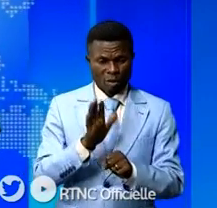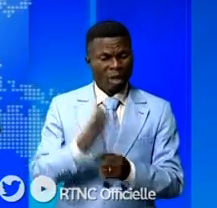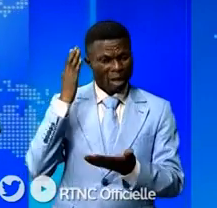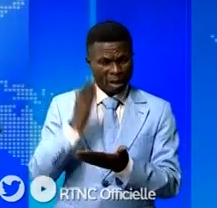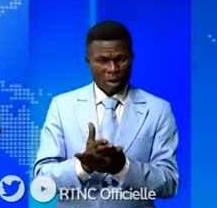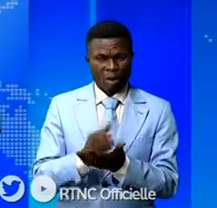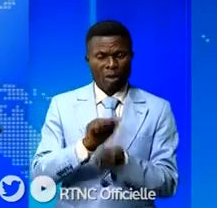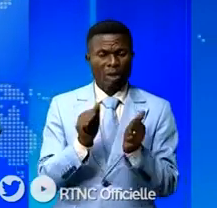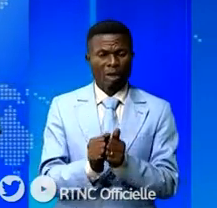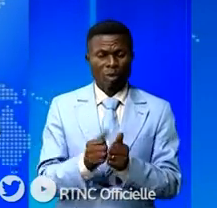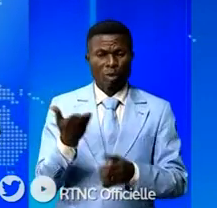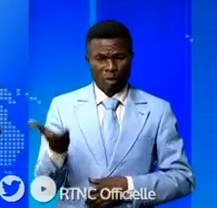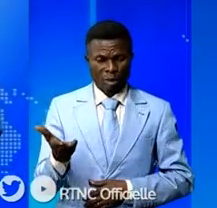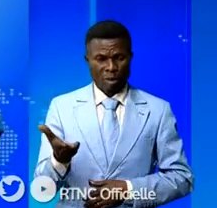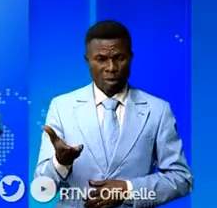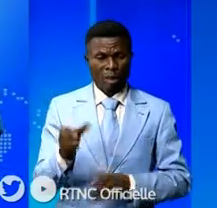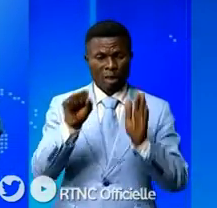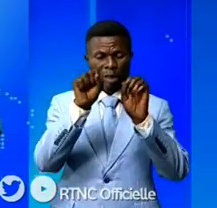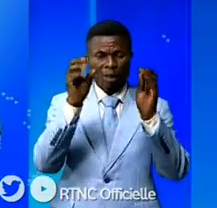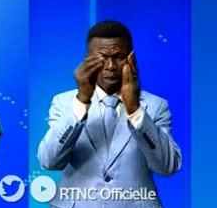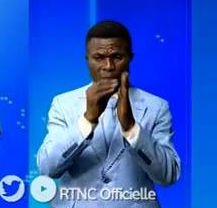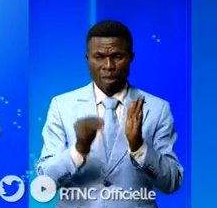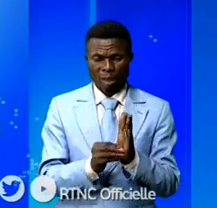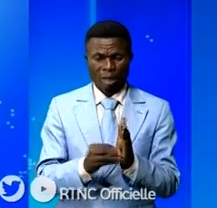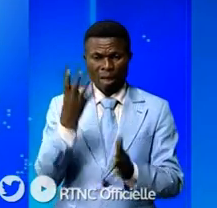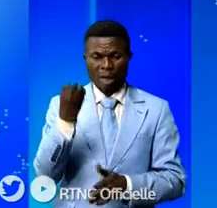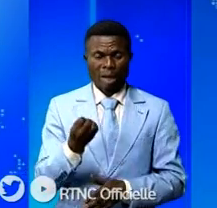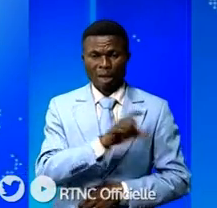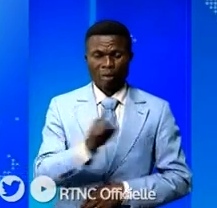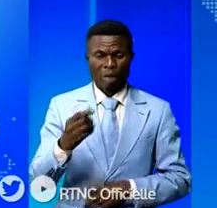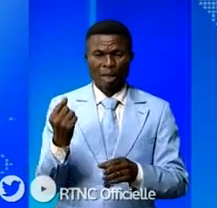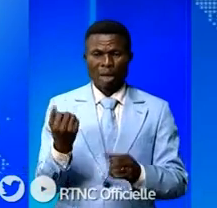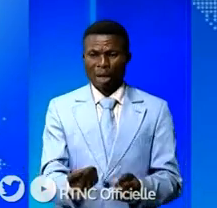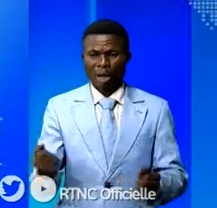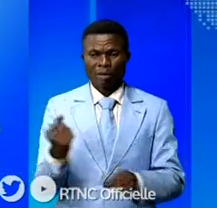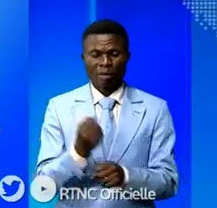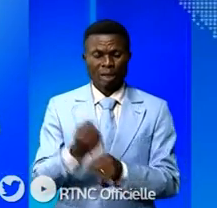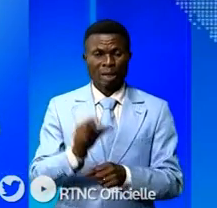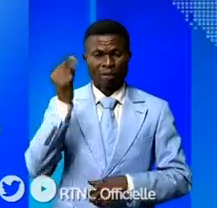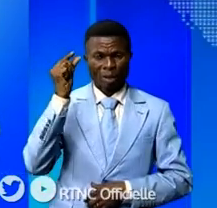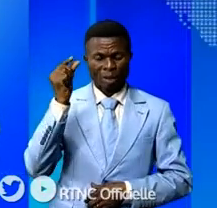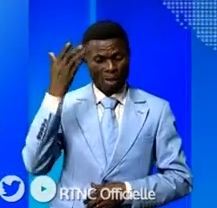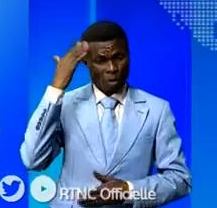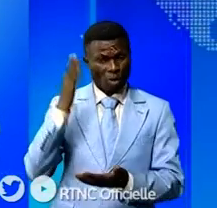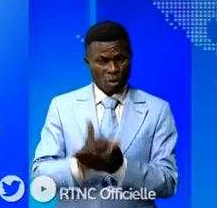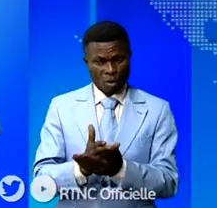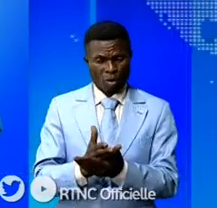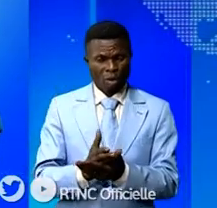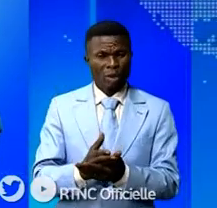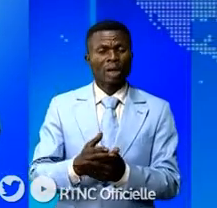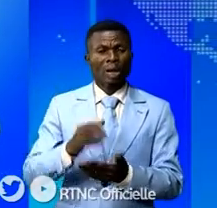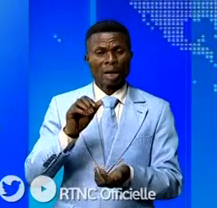ce phénomène selon les statistiques près de 40 000 enfants travaillent dans les mines et pour éradiquer complètement